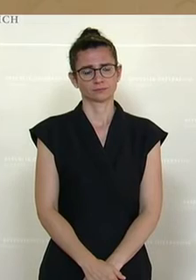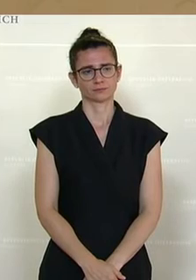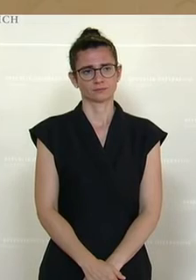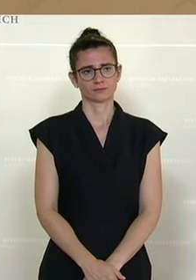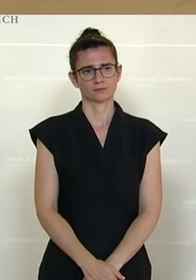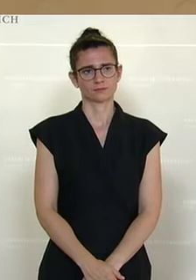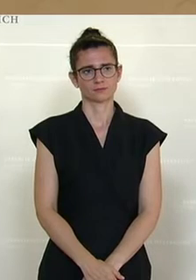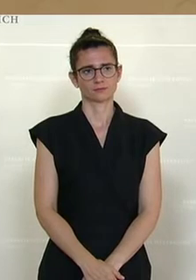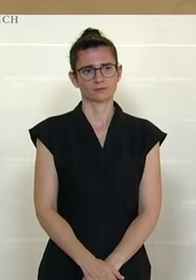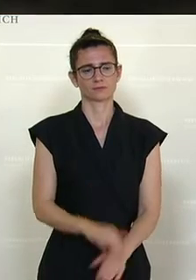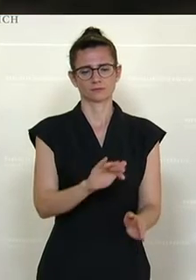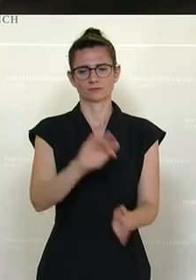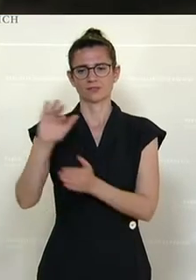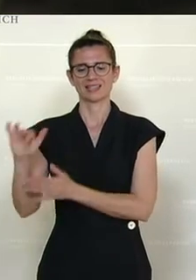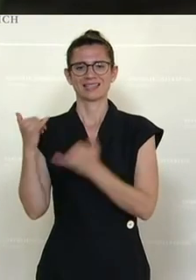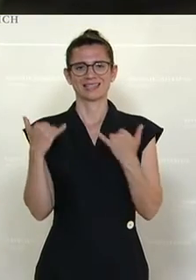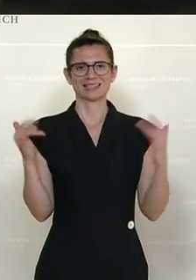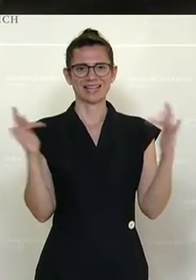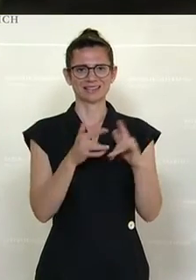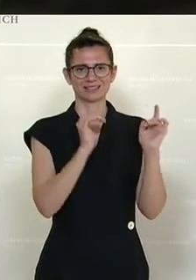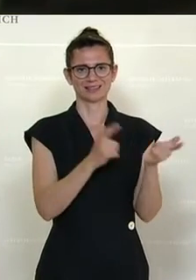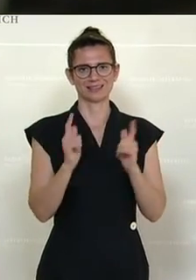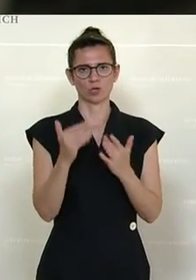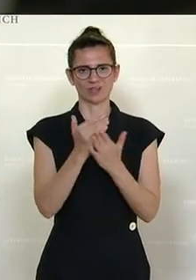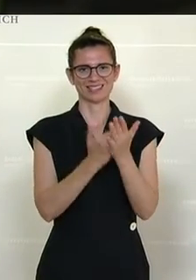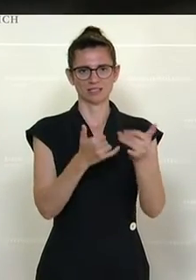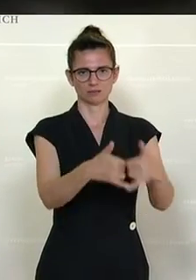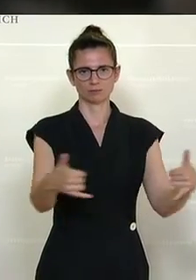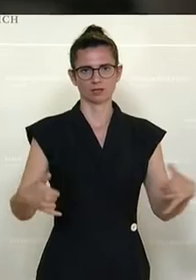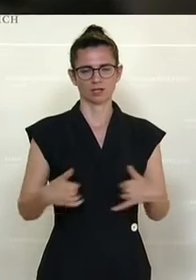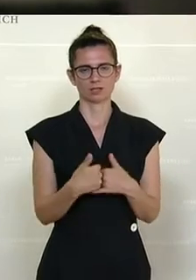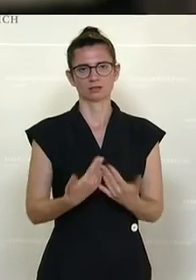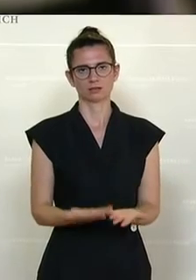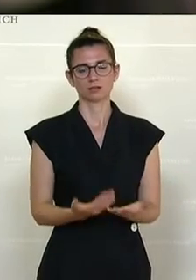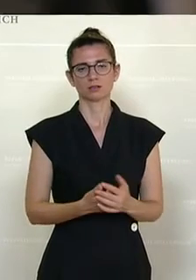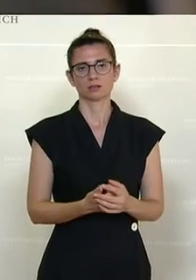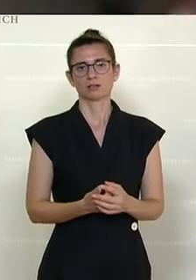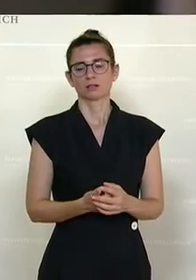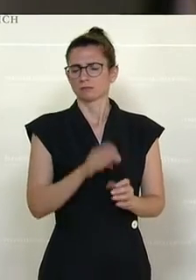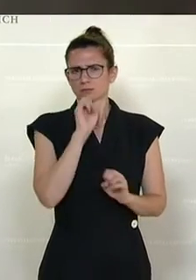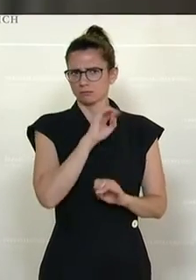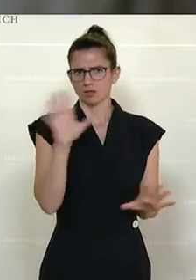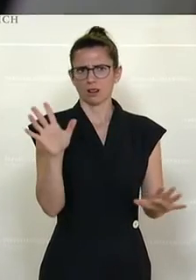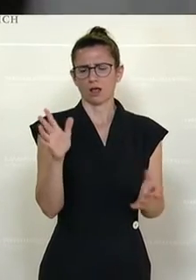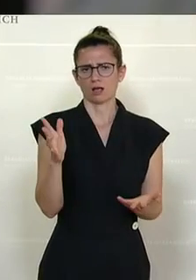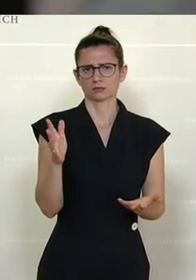Jetzt aber zum Antiterrorgesetzespaket. Ich glaube, es ist vollkommen klar, dass nicht